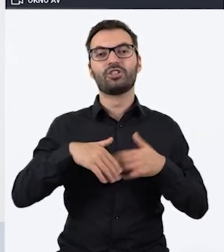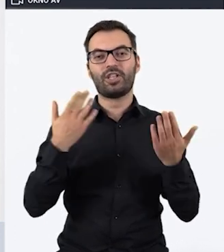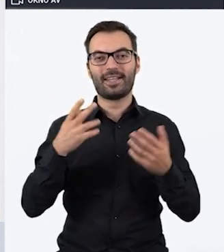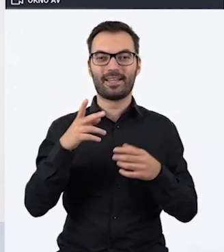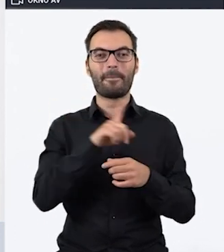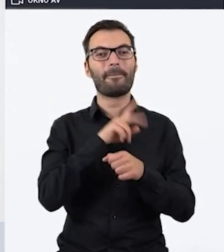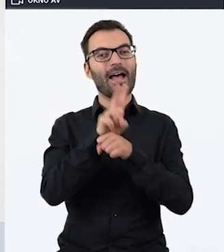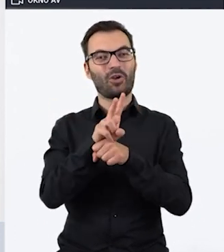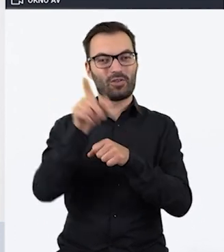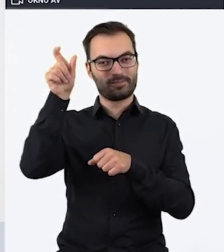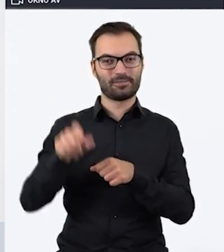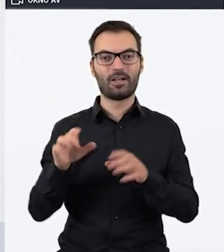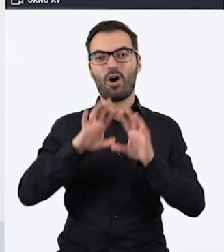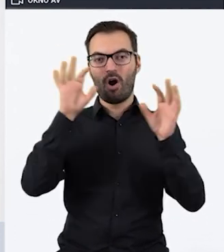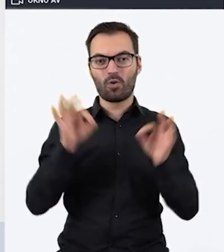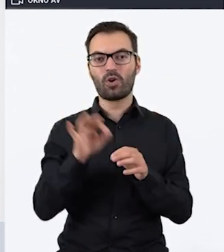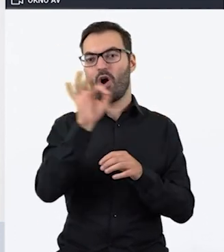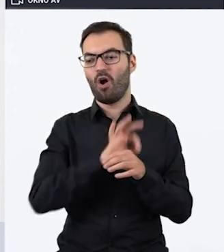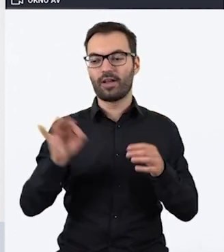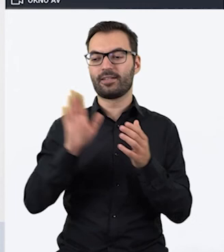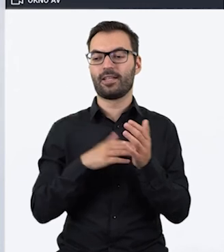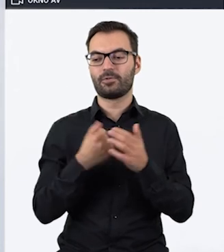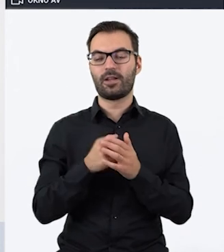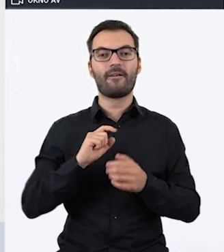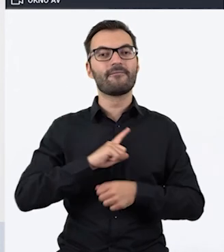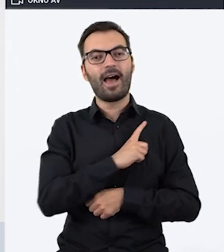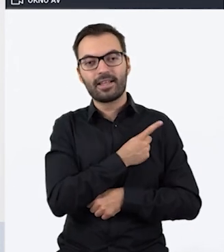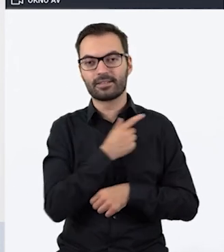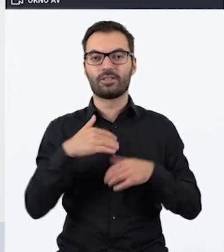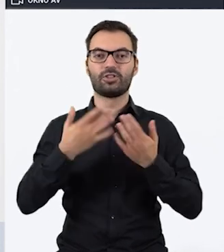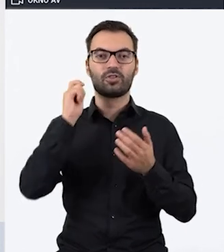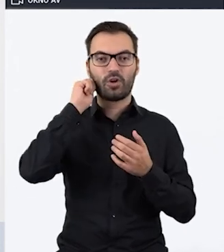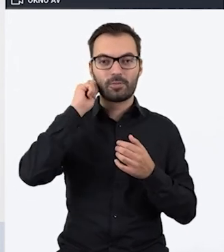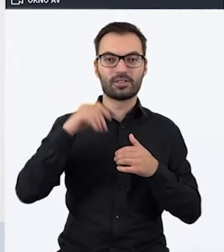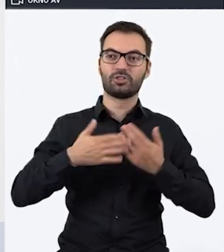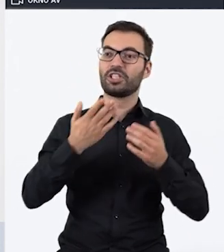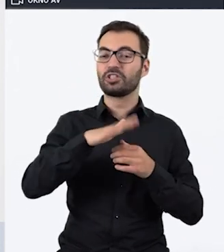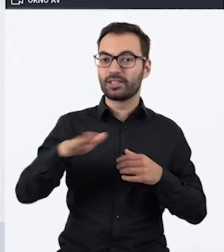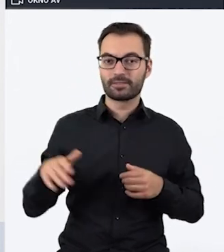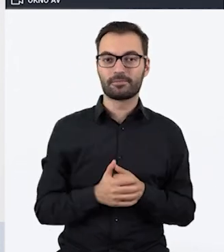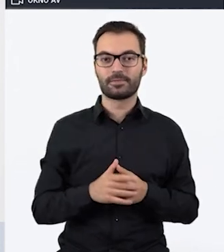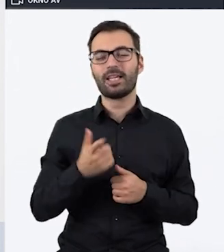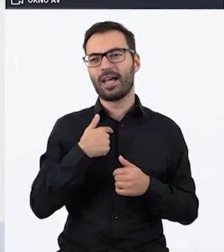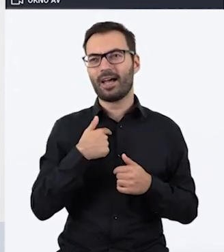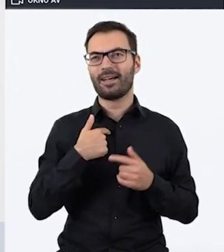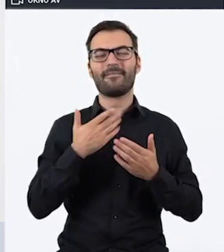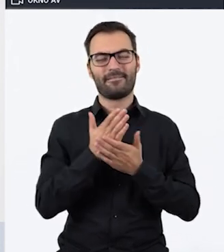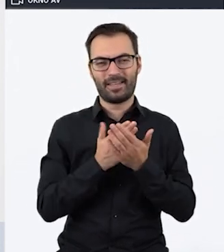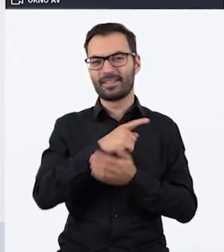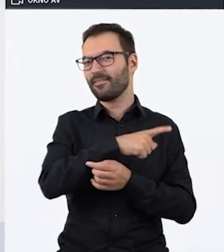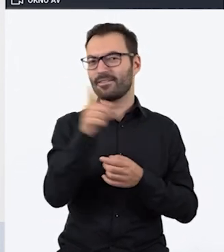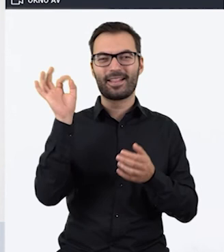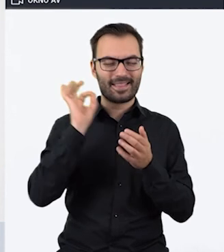jakieś takie ogólne okazje typu walentynki Dzień Kobiet, Dzień Dziecka. Ale ja wierzę, że Państwo na pewno mają